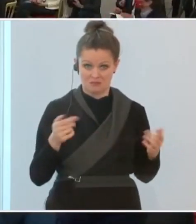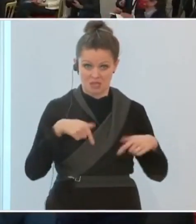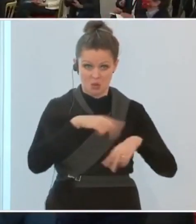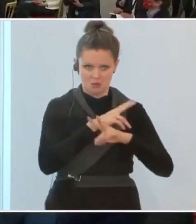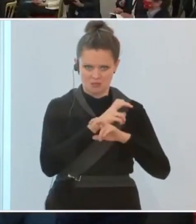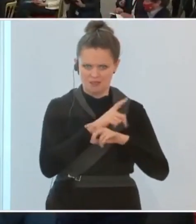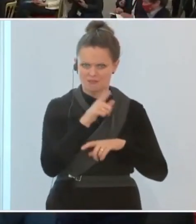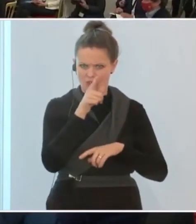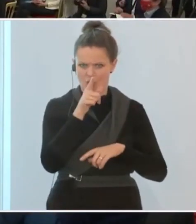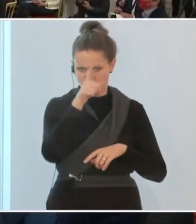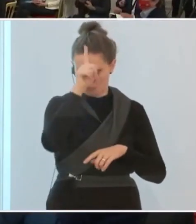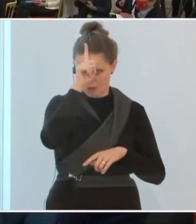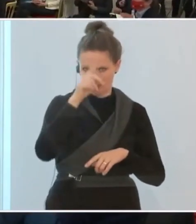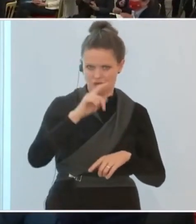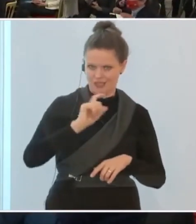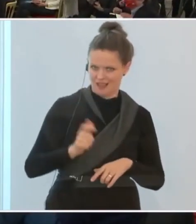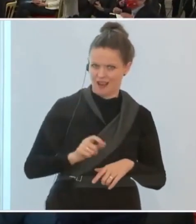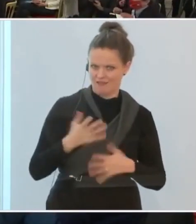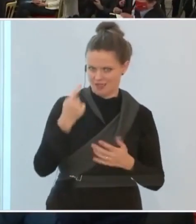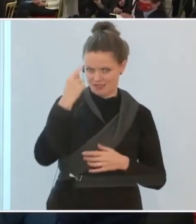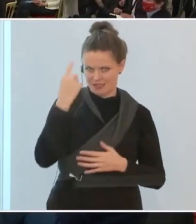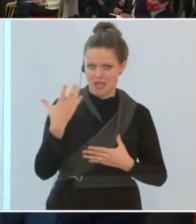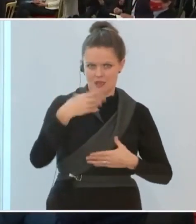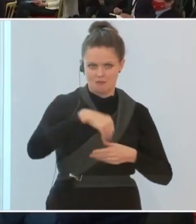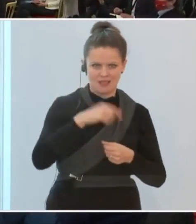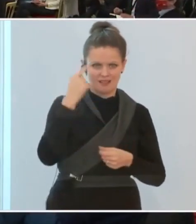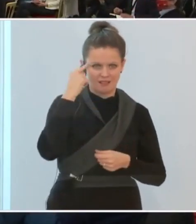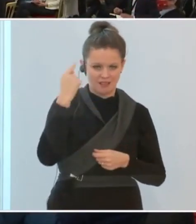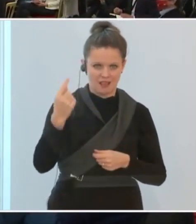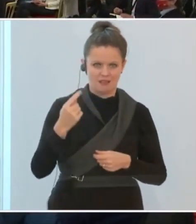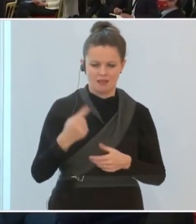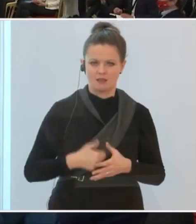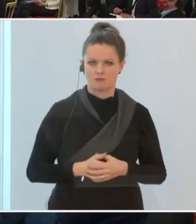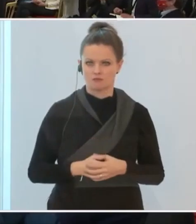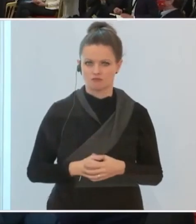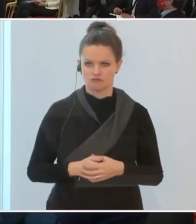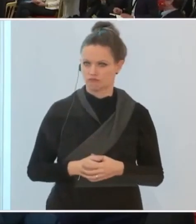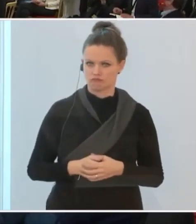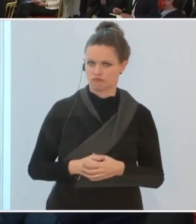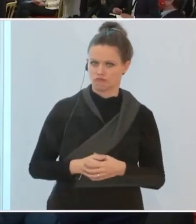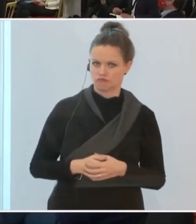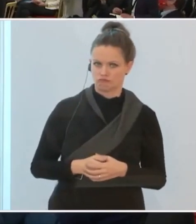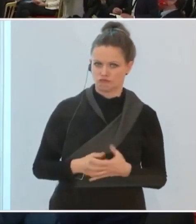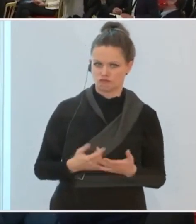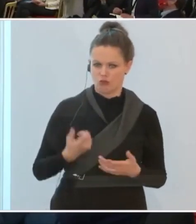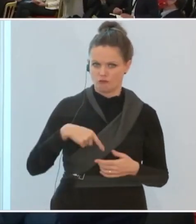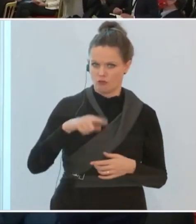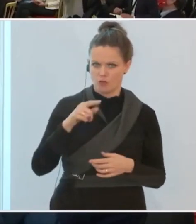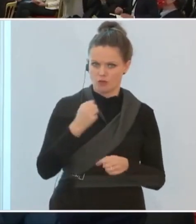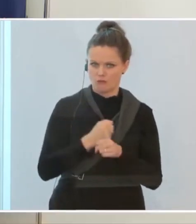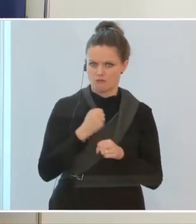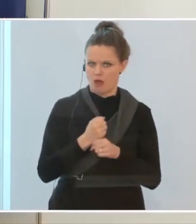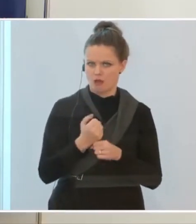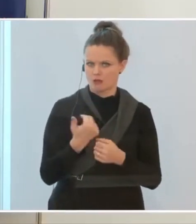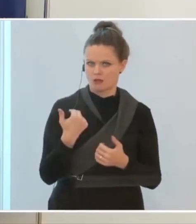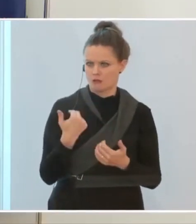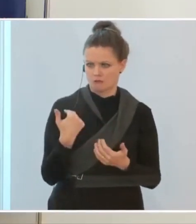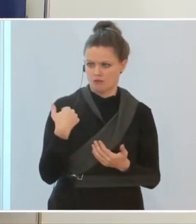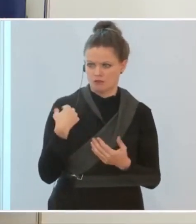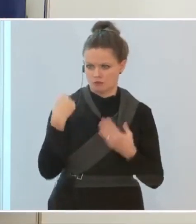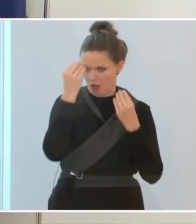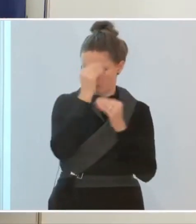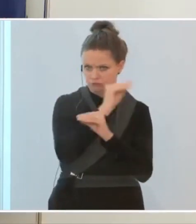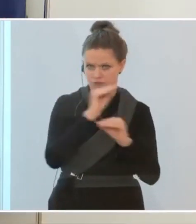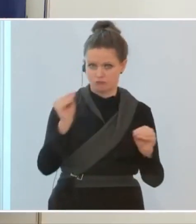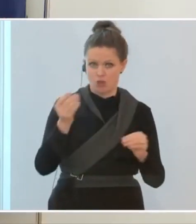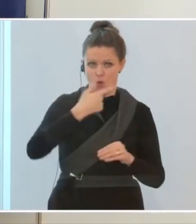eingeflossen? Haben Sie da sozusagen auch Rücksicht genommen auf Söder und Merkel? Nein, wir haben das gemacht, was ich immer angekündigt habe, nämlich Rücksicht genommen